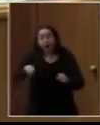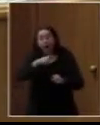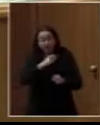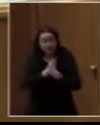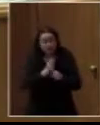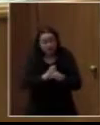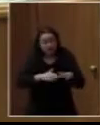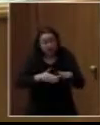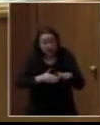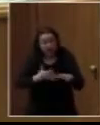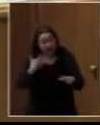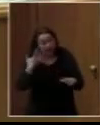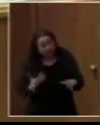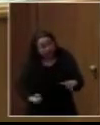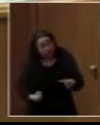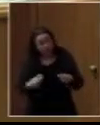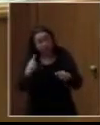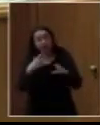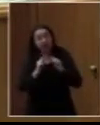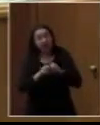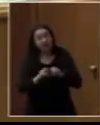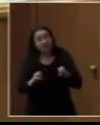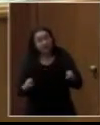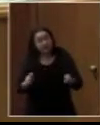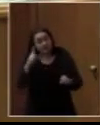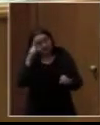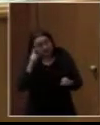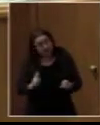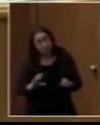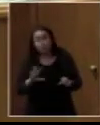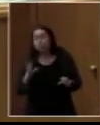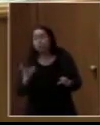για να τους κινητοποιήσουν Και να εντάξουν στη θεραπεία